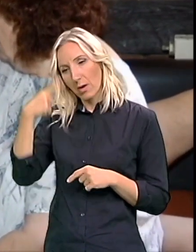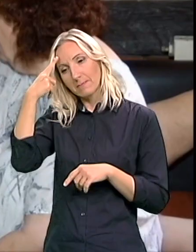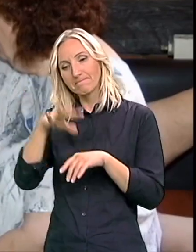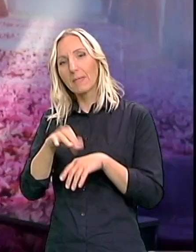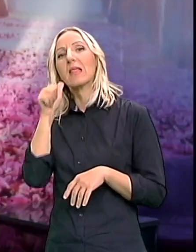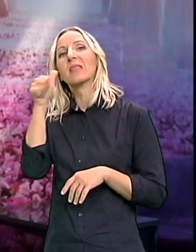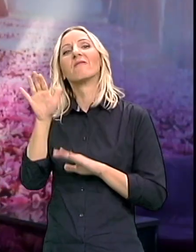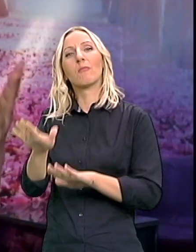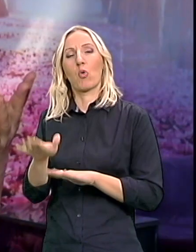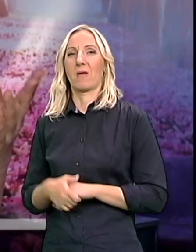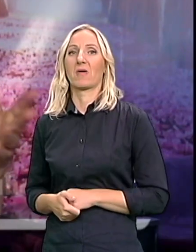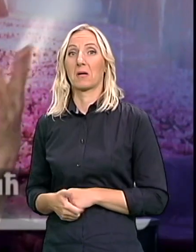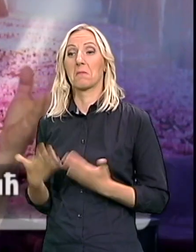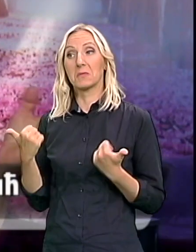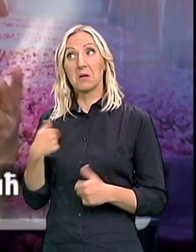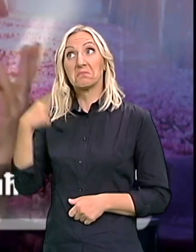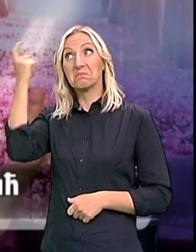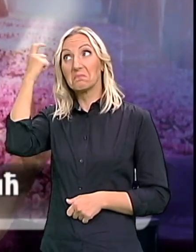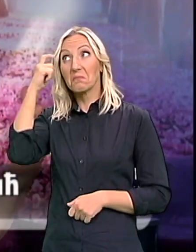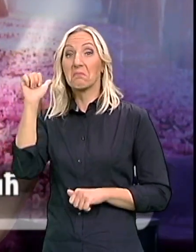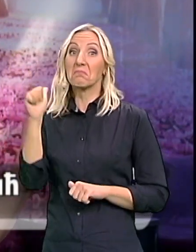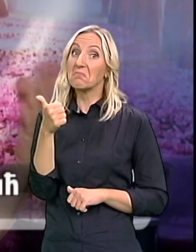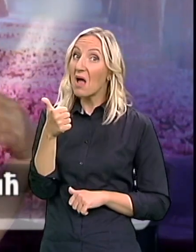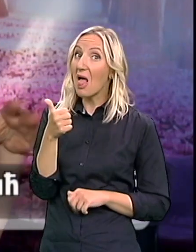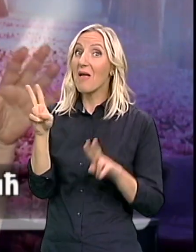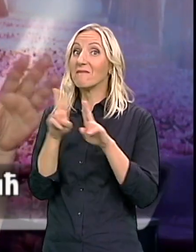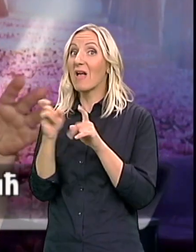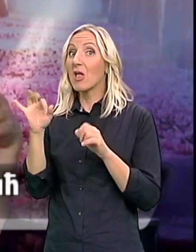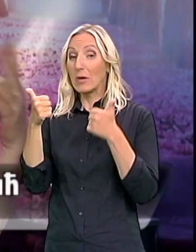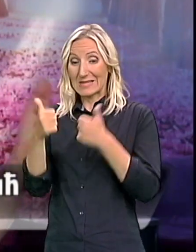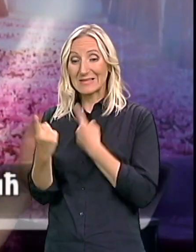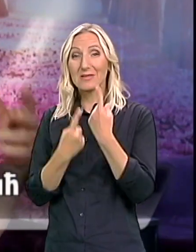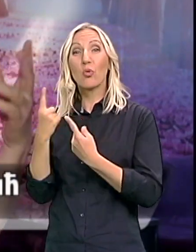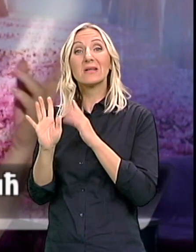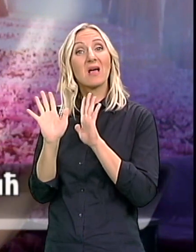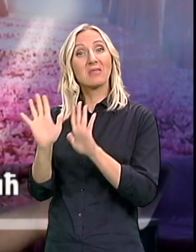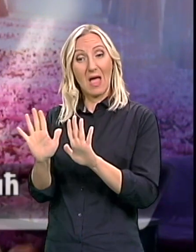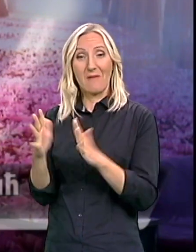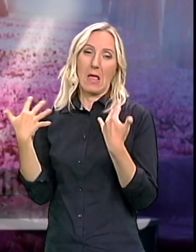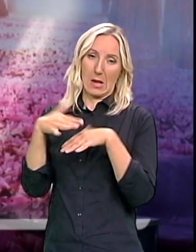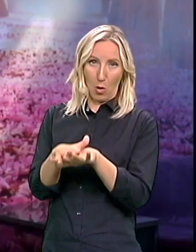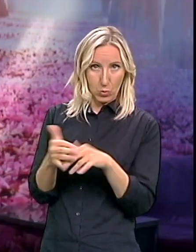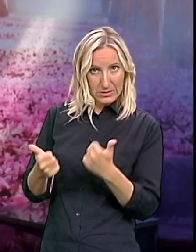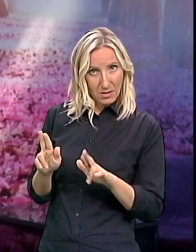Ja se sad pitam Na primjer da li bi to Veljko da je Sadašnja situacija Pa inkluzija Da